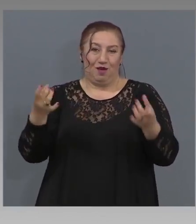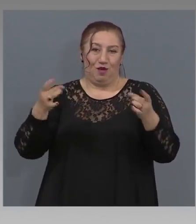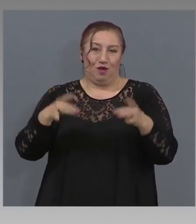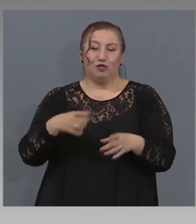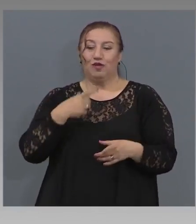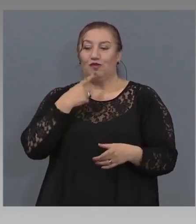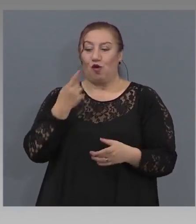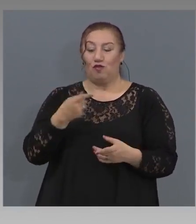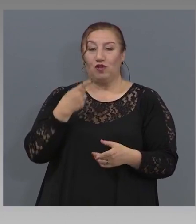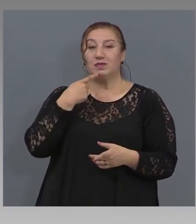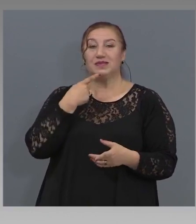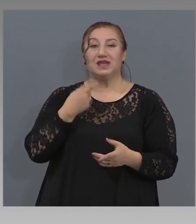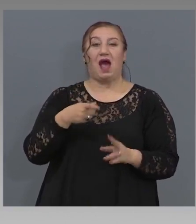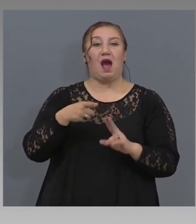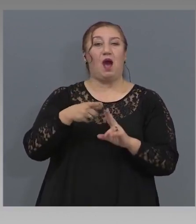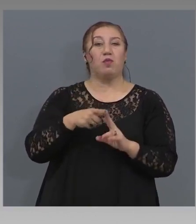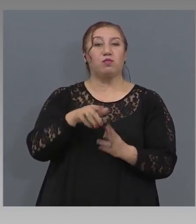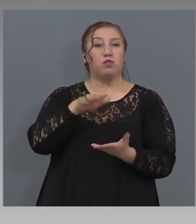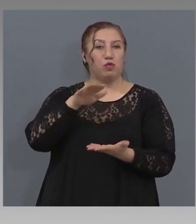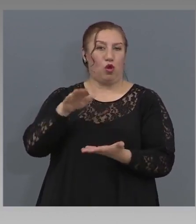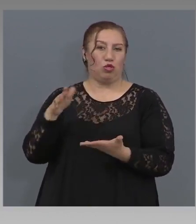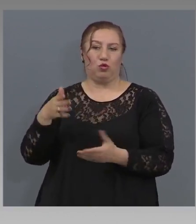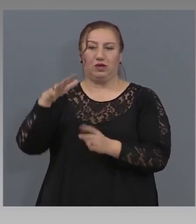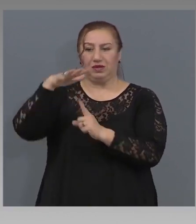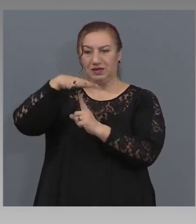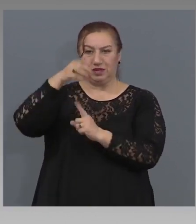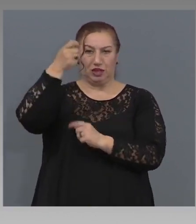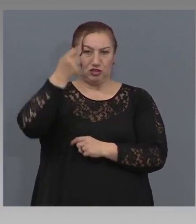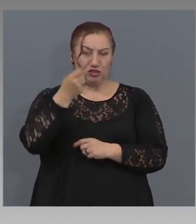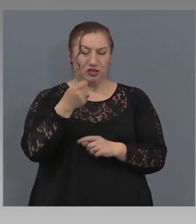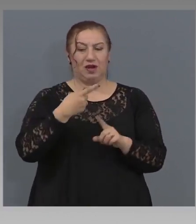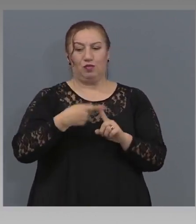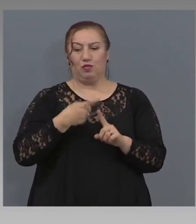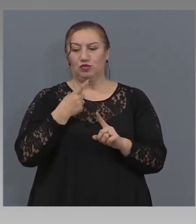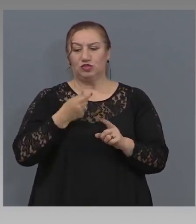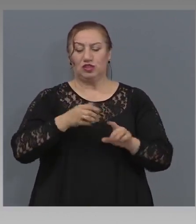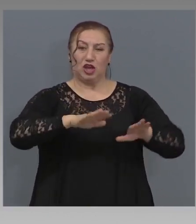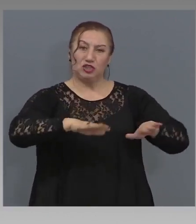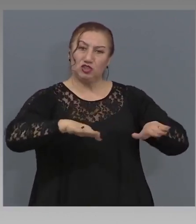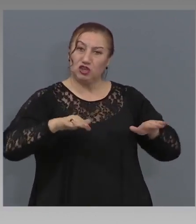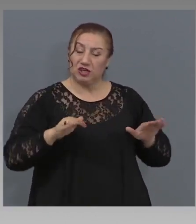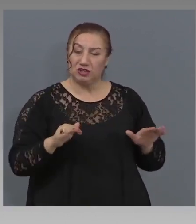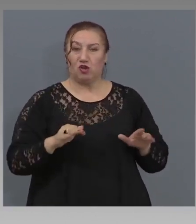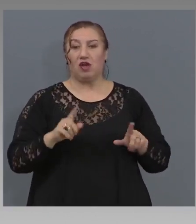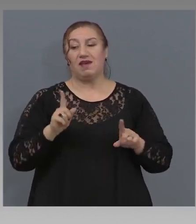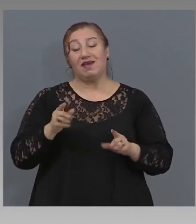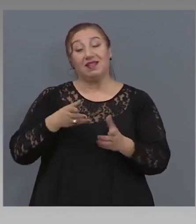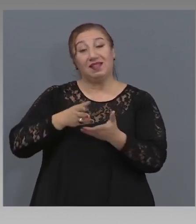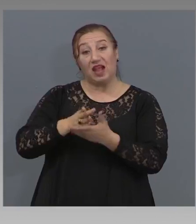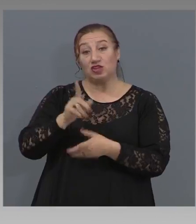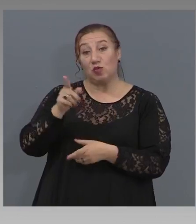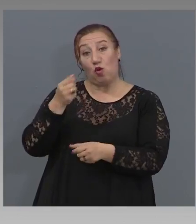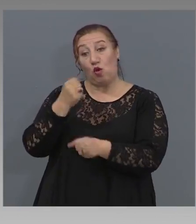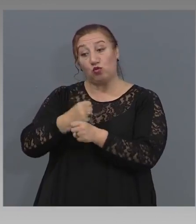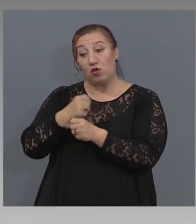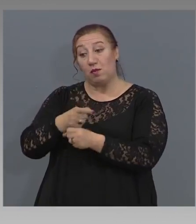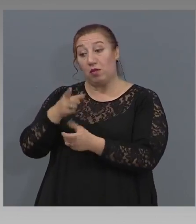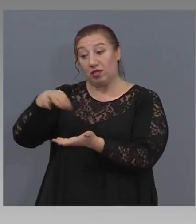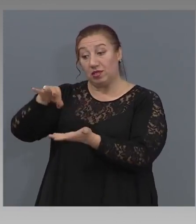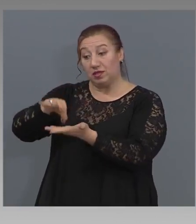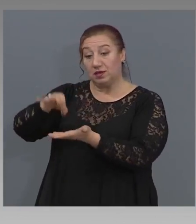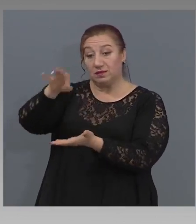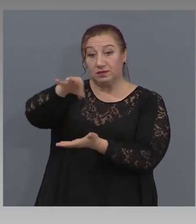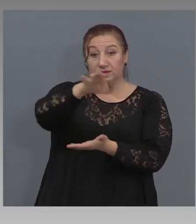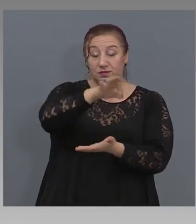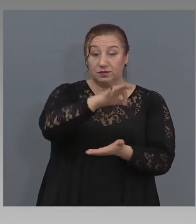продукта и начина по който работят на даденото място. Така, че със сигурност, имайки предвид и това,